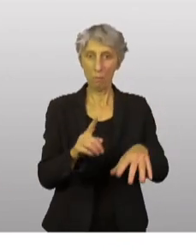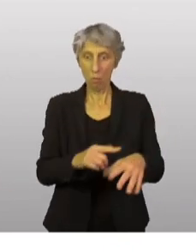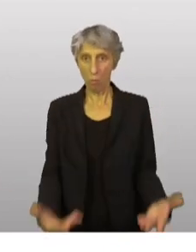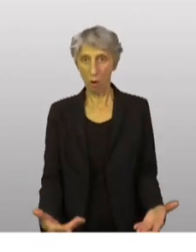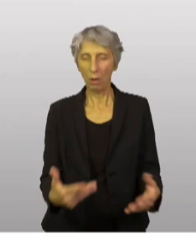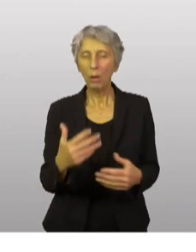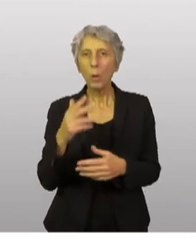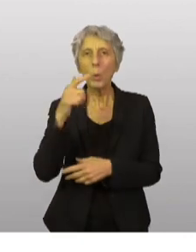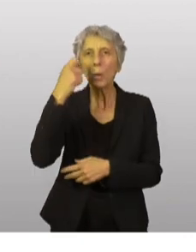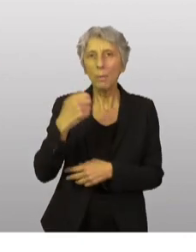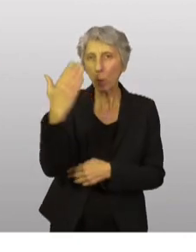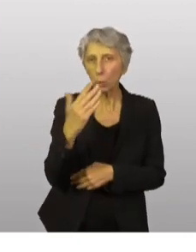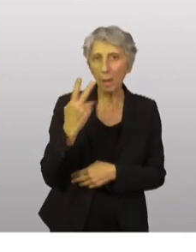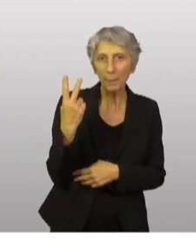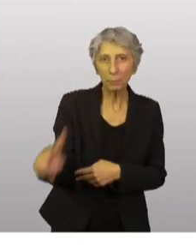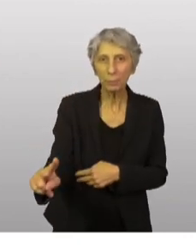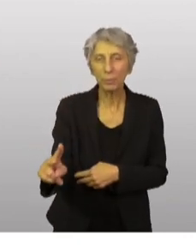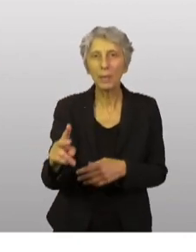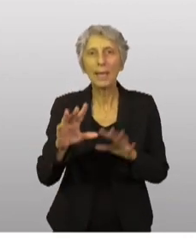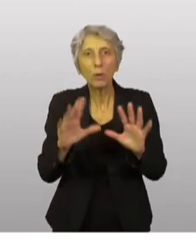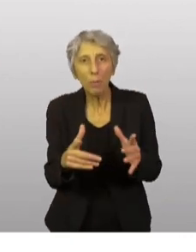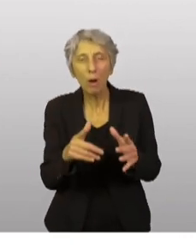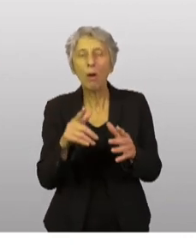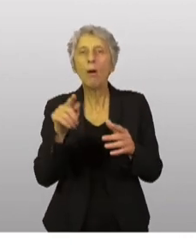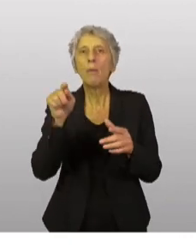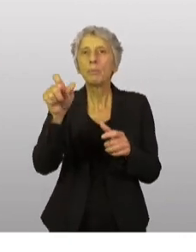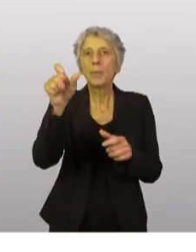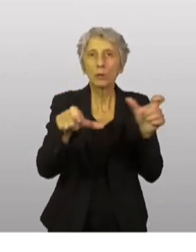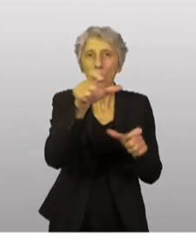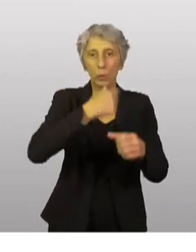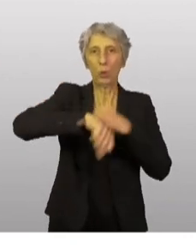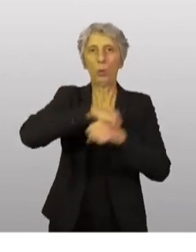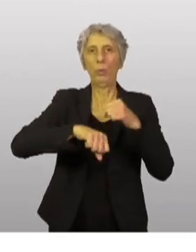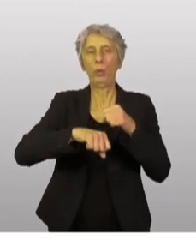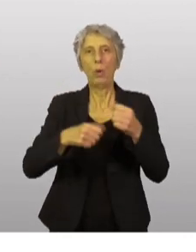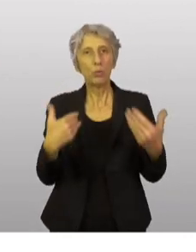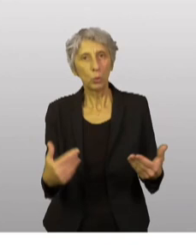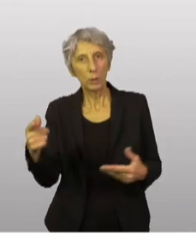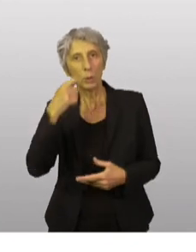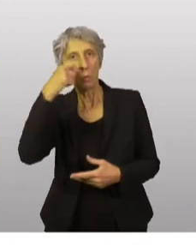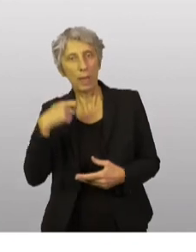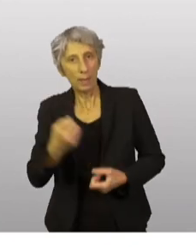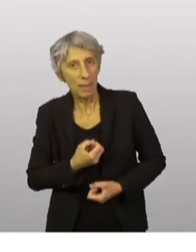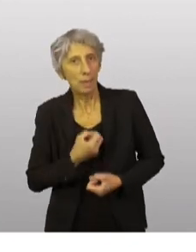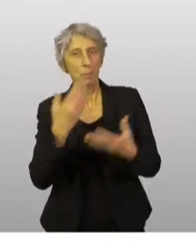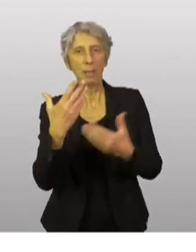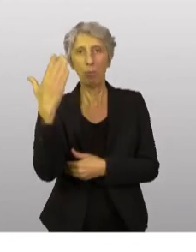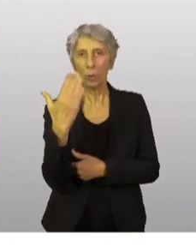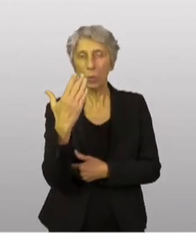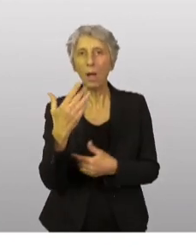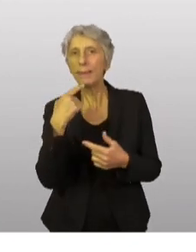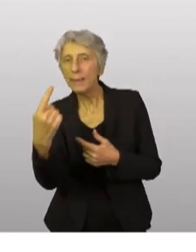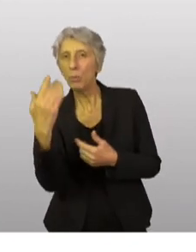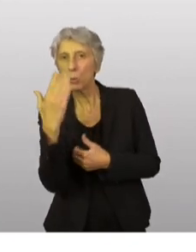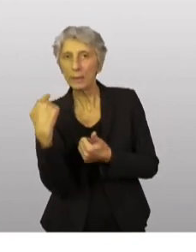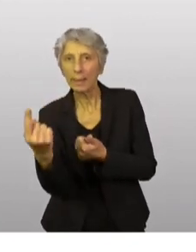ukrainiens et la manière dont ils sont pris en compte par les différents bailleurs. Aujourd'hui, l'Ukraine exprime ses besoins auprès des uns et